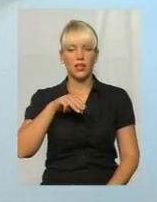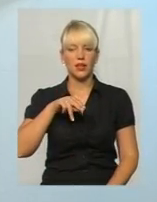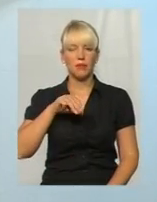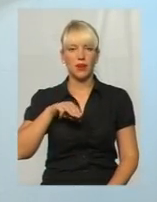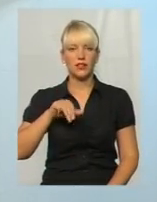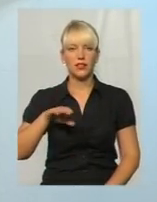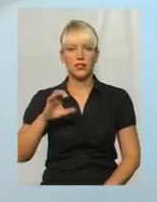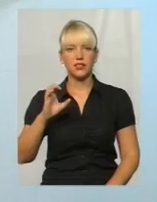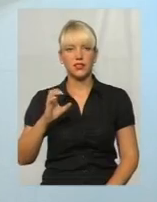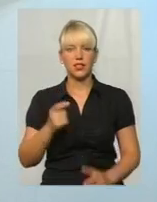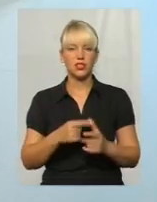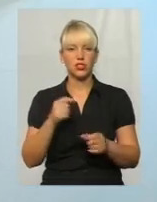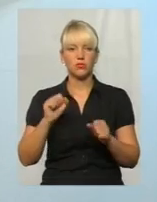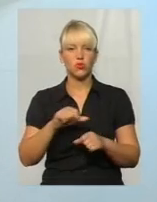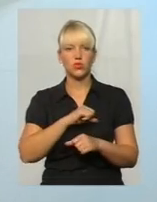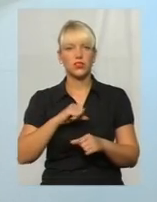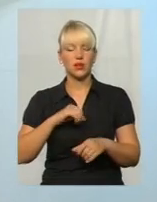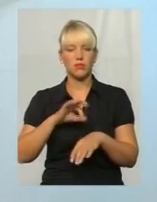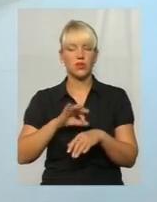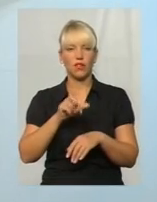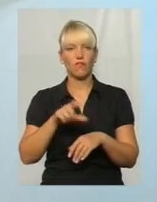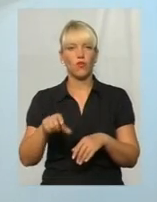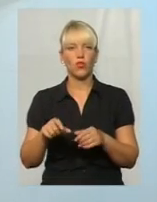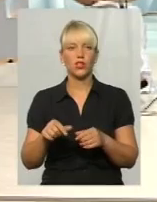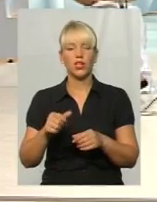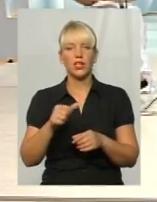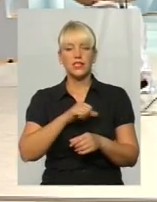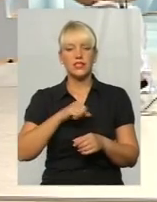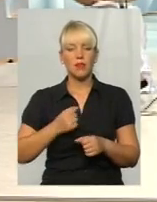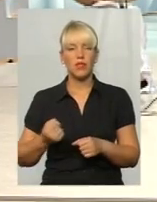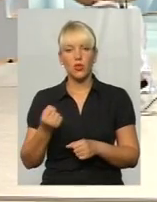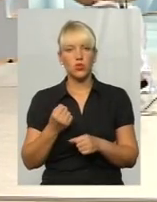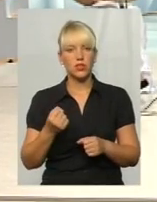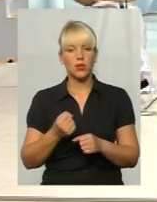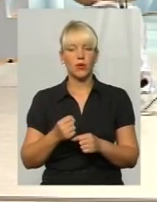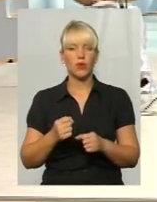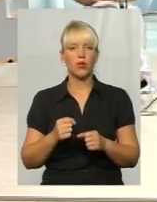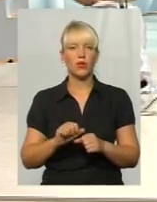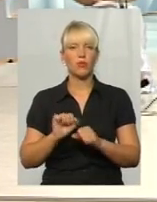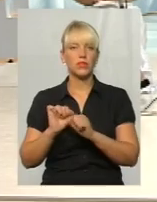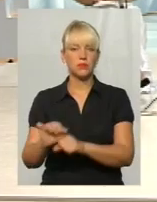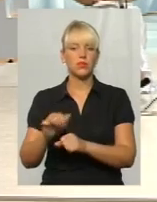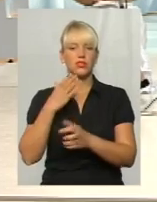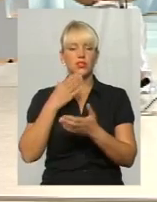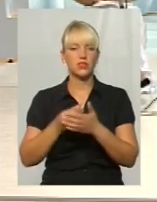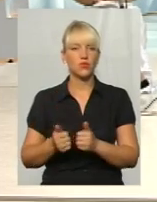можуть самі хворі, самі носії убезпечити своє оточення від того, аби не наражати їх на